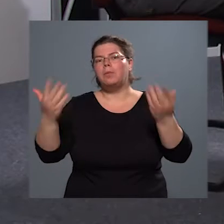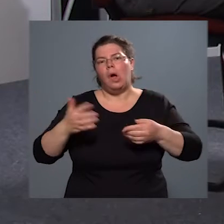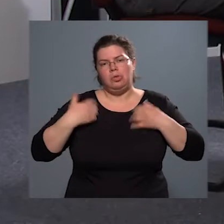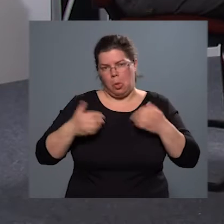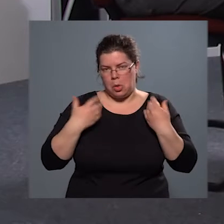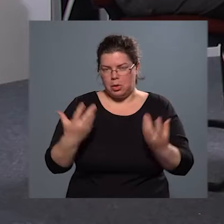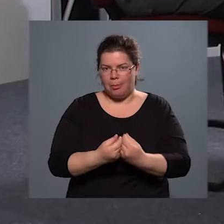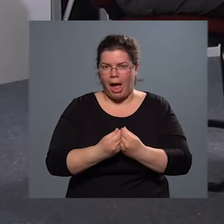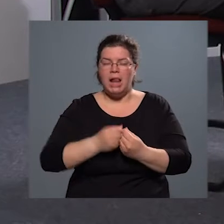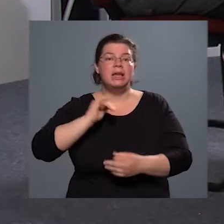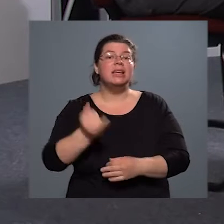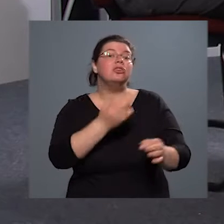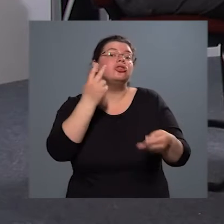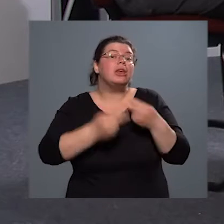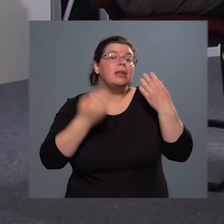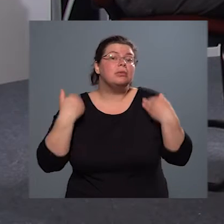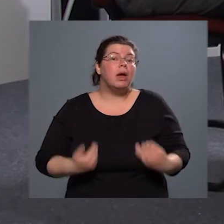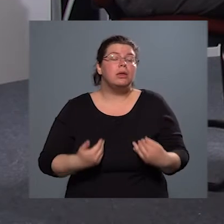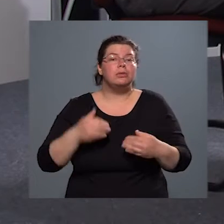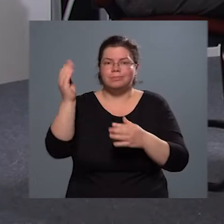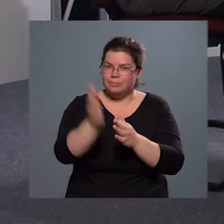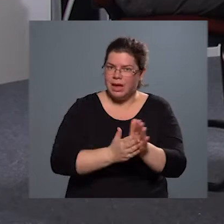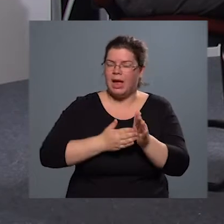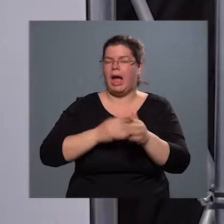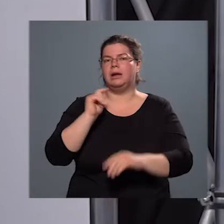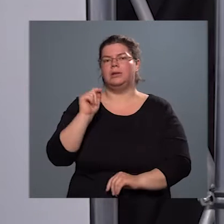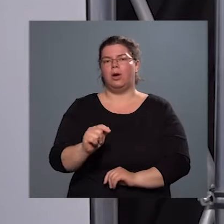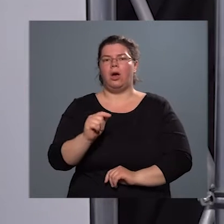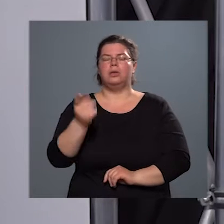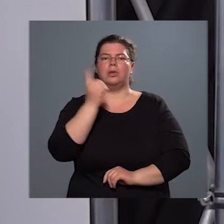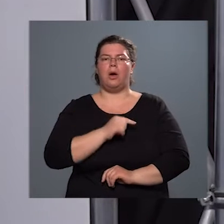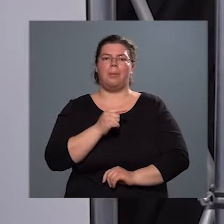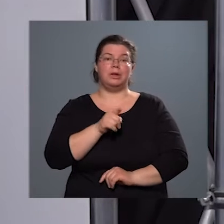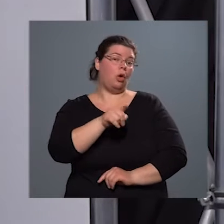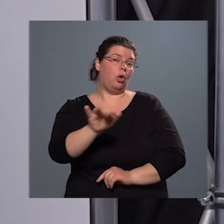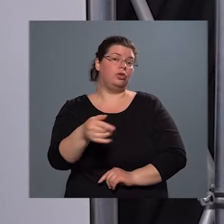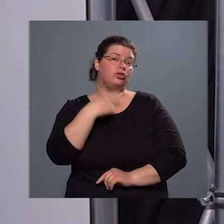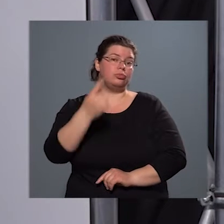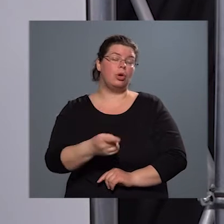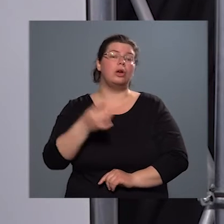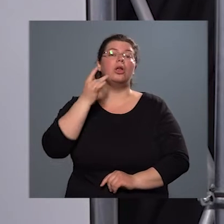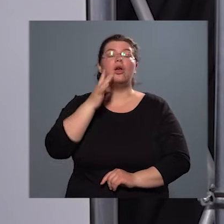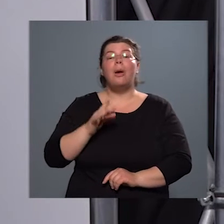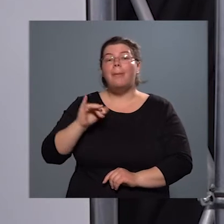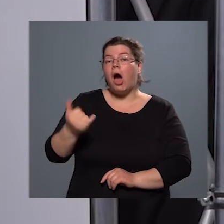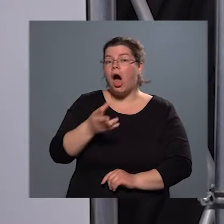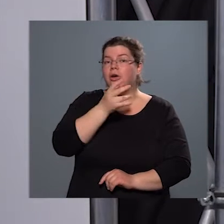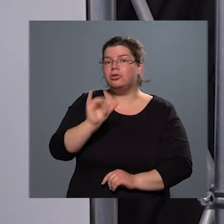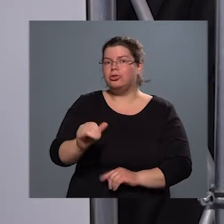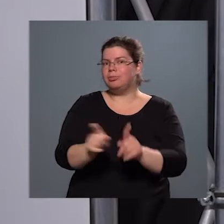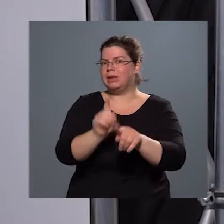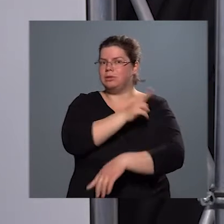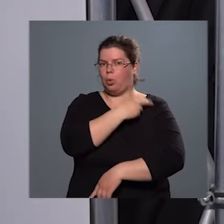kész vagyok arra, hogy belevágjunk abba, amit ön is említett, hogy a Bajcsi, mint